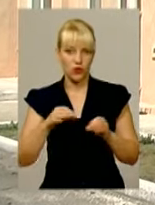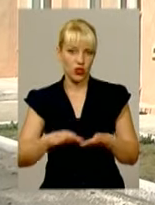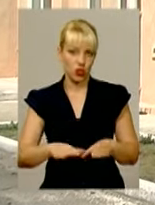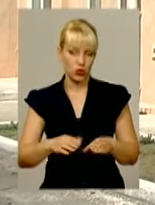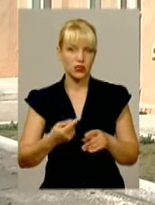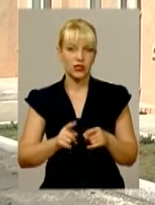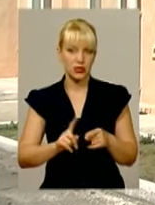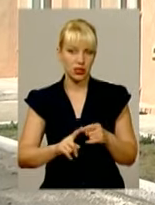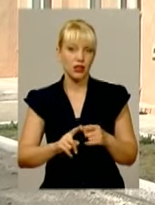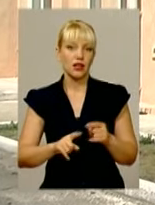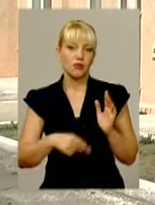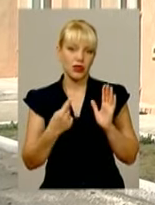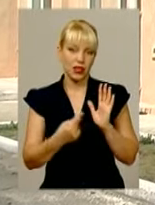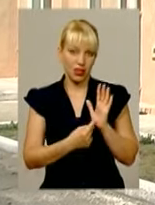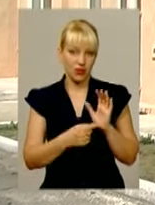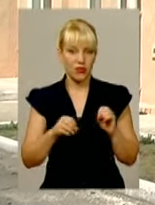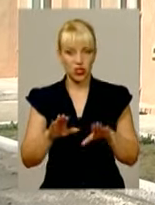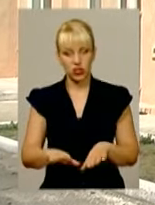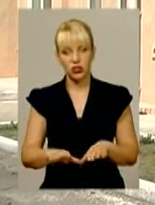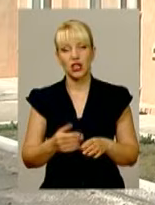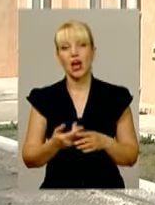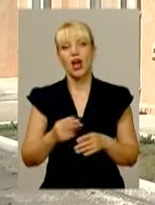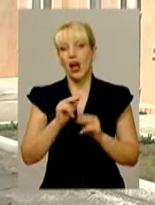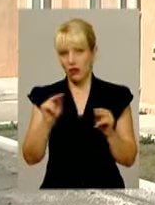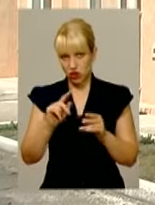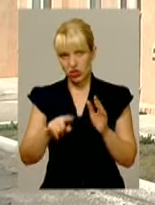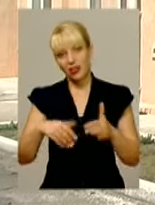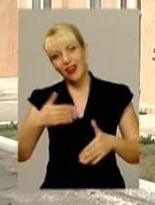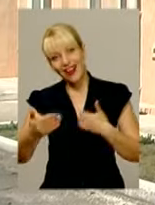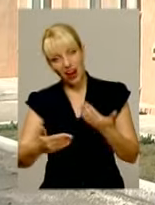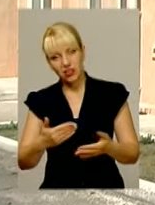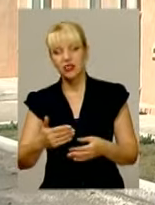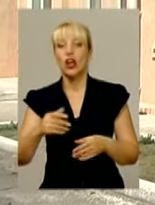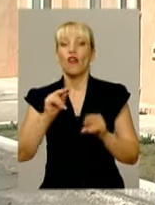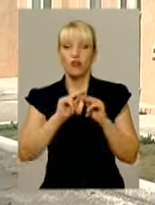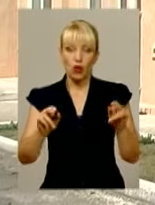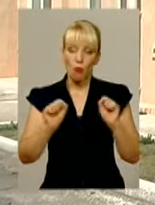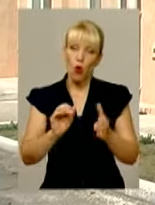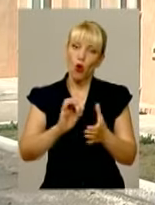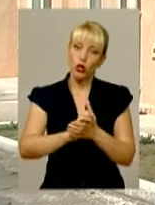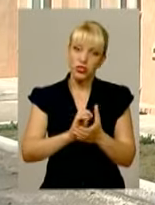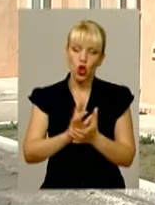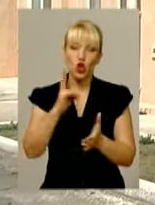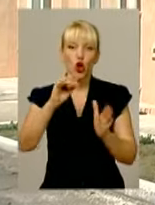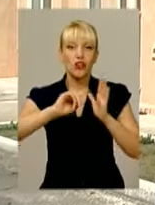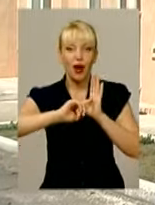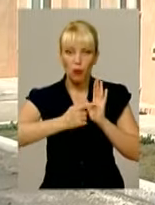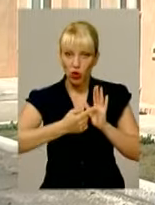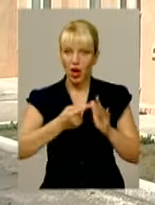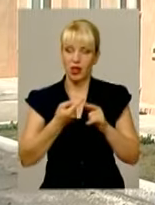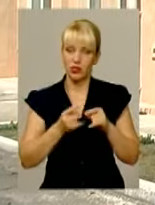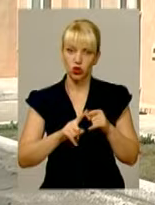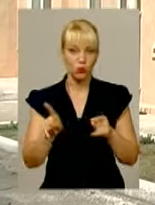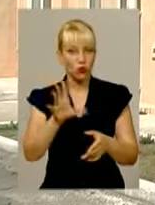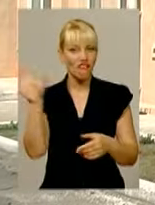радить, не пропонує нічого? Він може їх ознайомити, але наполягати на тому, що весь клас повинен придбати, це вже